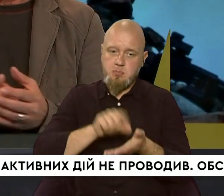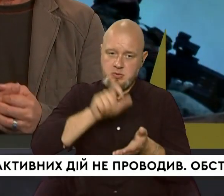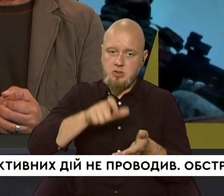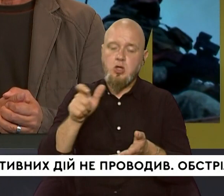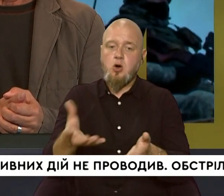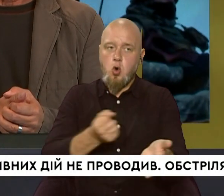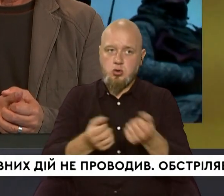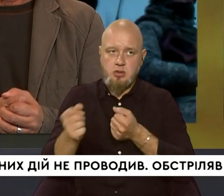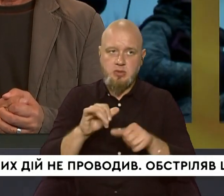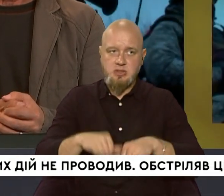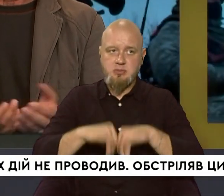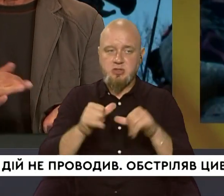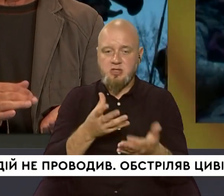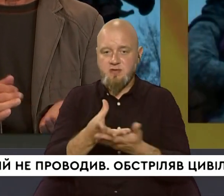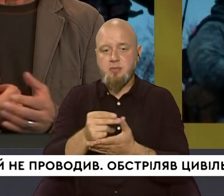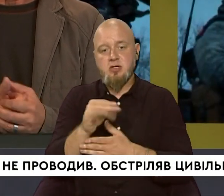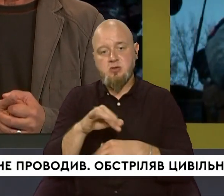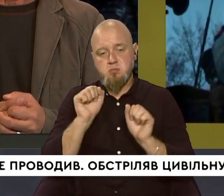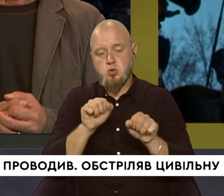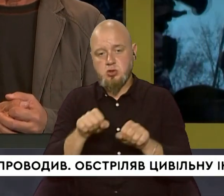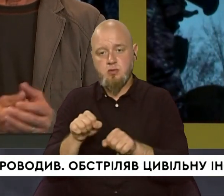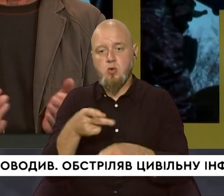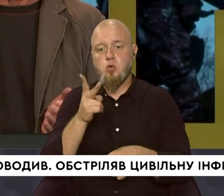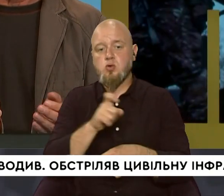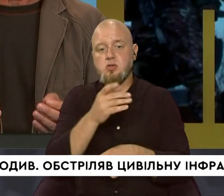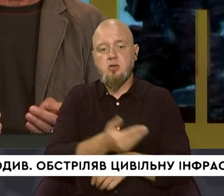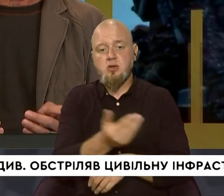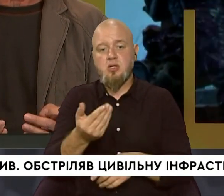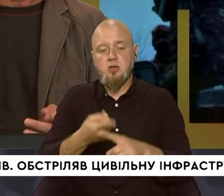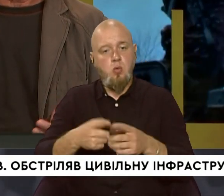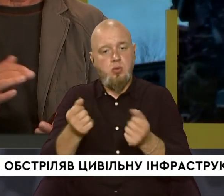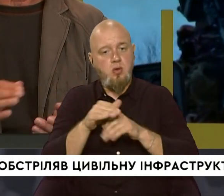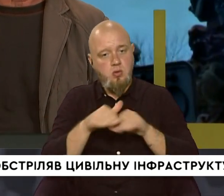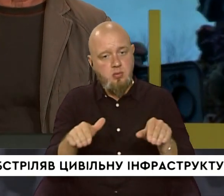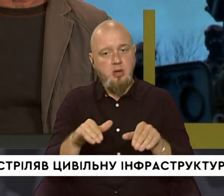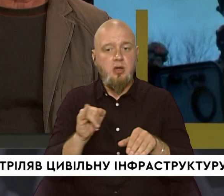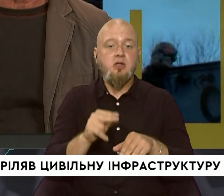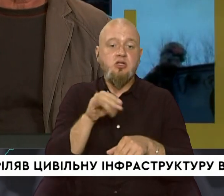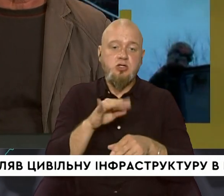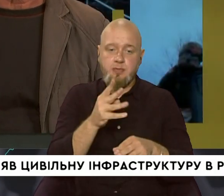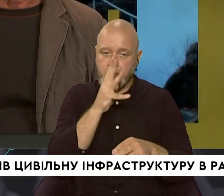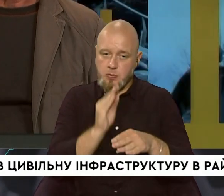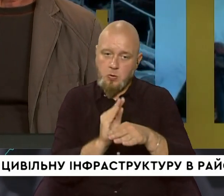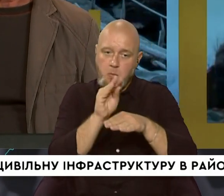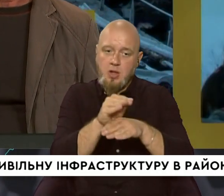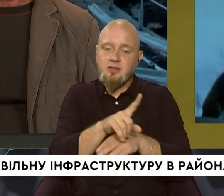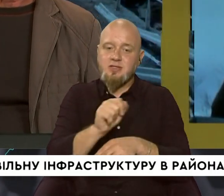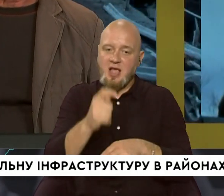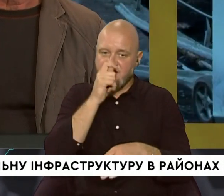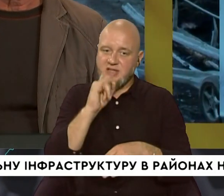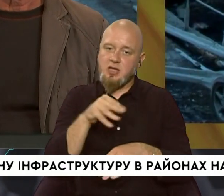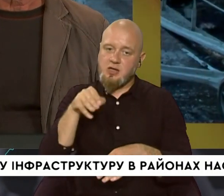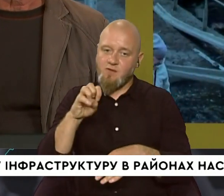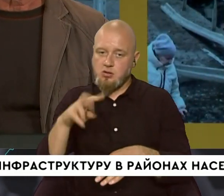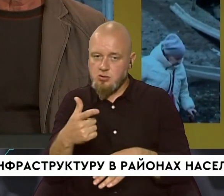отримають збільшені виплати? Чи, можливо, хтось із них їх не отримує? І чи доплатять їм за квітені